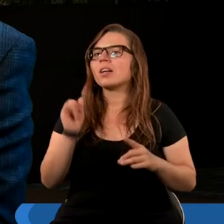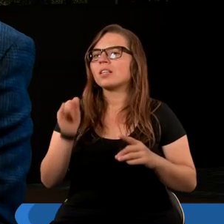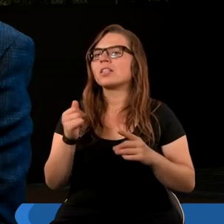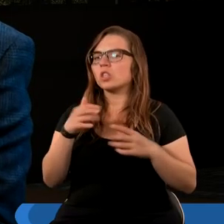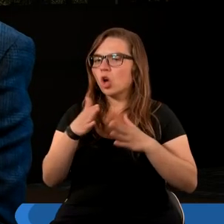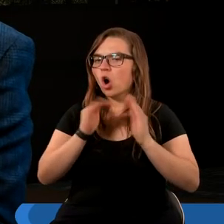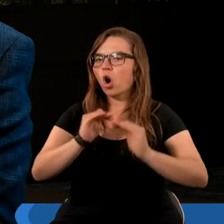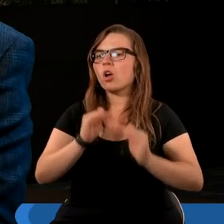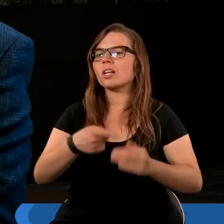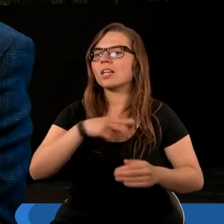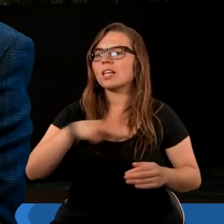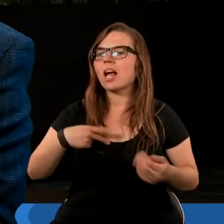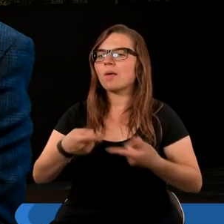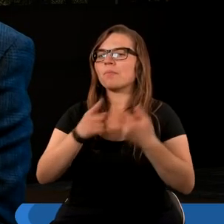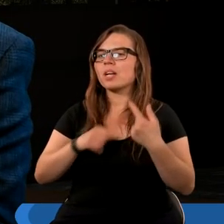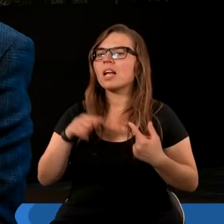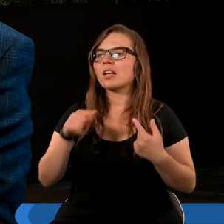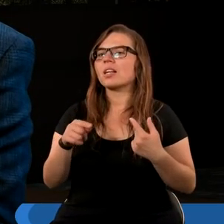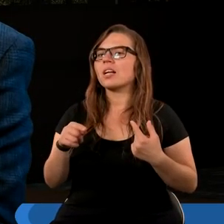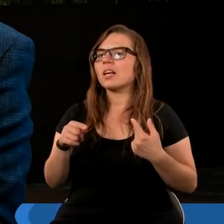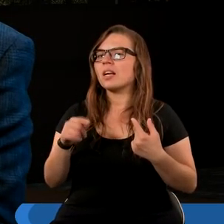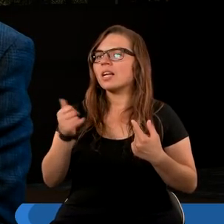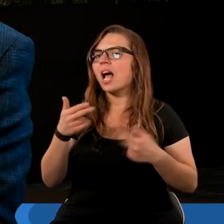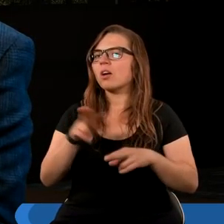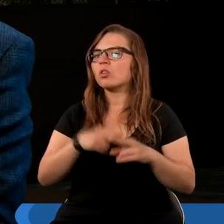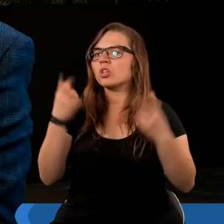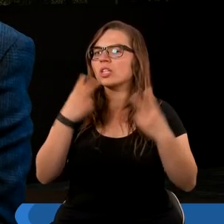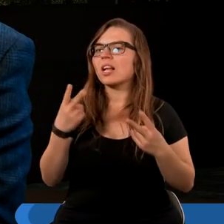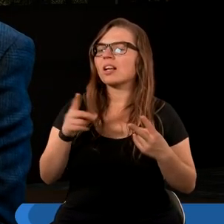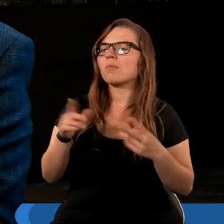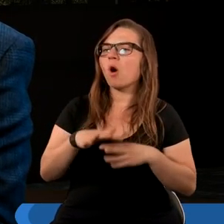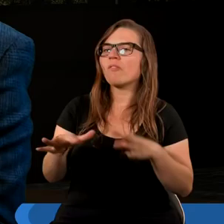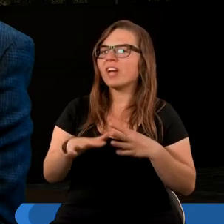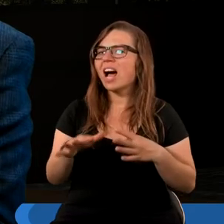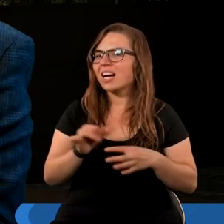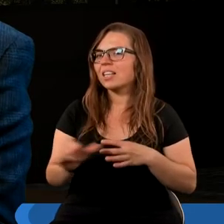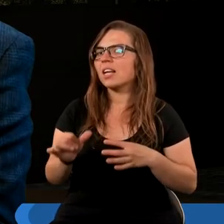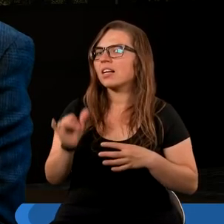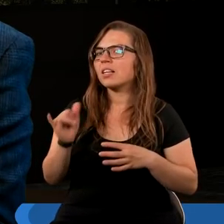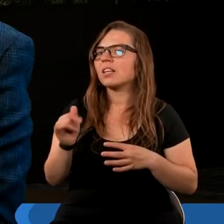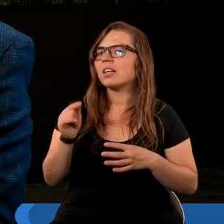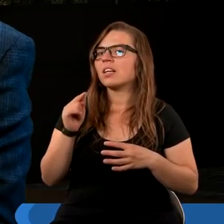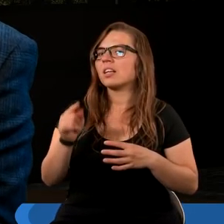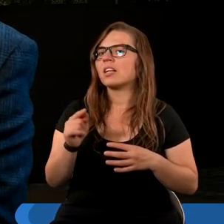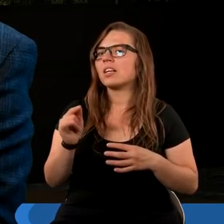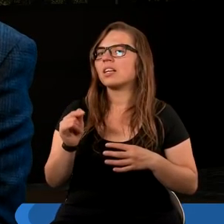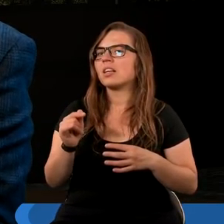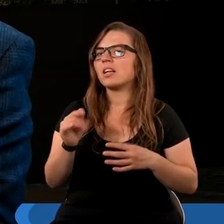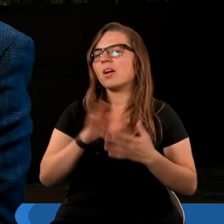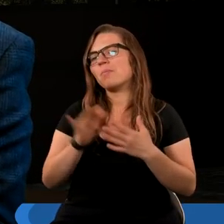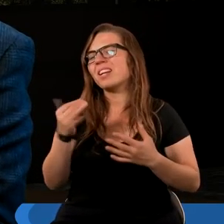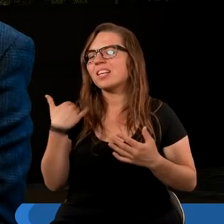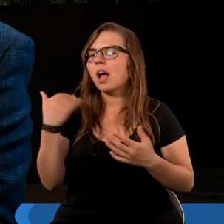i chroni nas przed tym, żebyśmy nie poszli za zwiedzeniem, które jak czytamy jest powszechne. Jest jakaś bestia z ziemi,